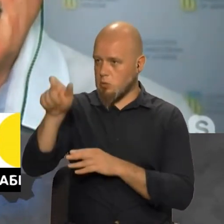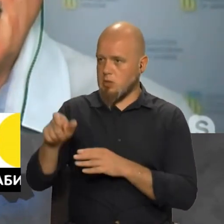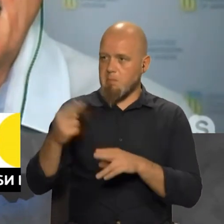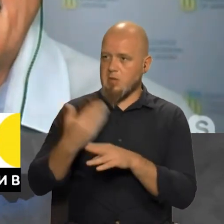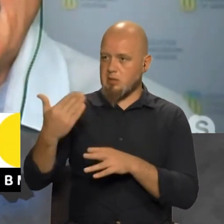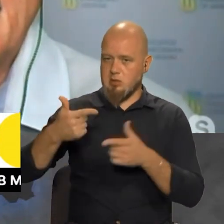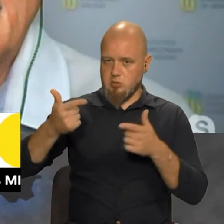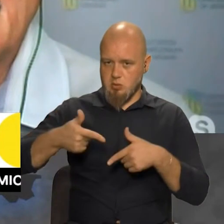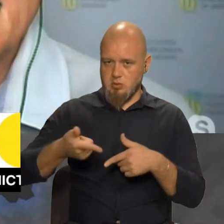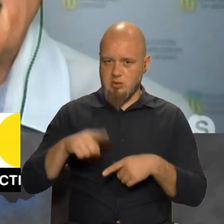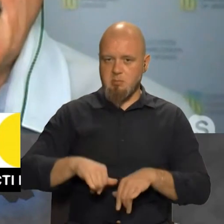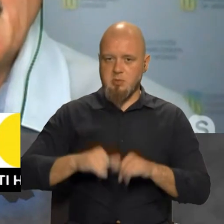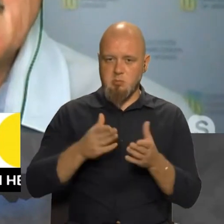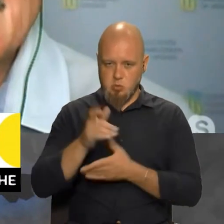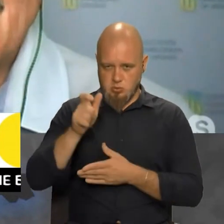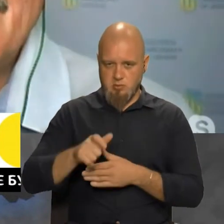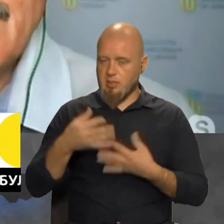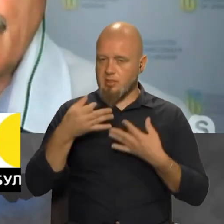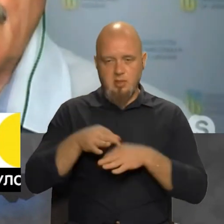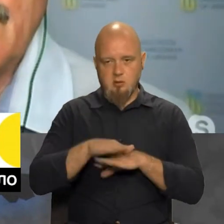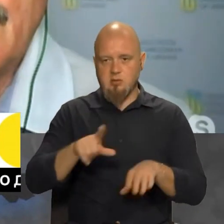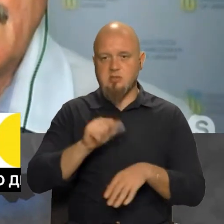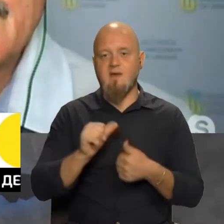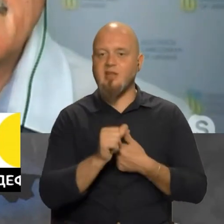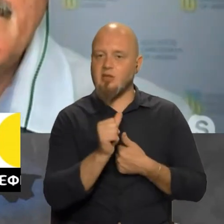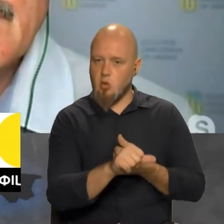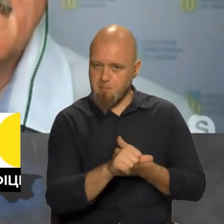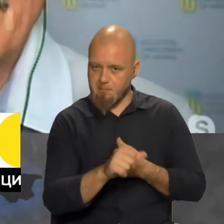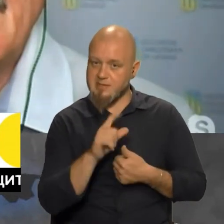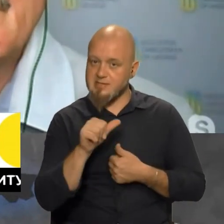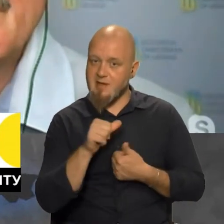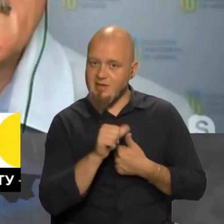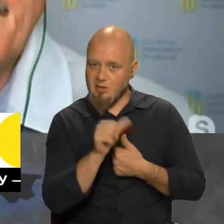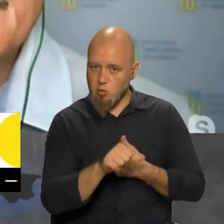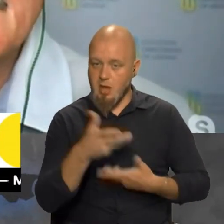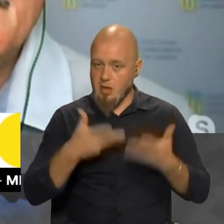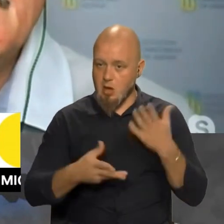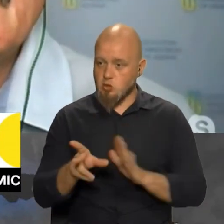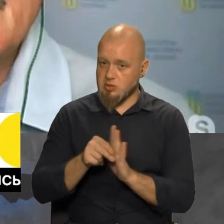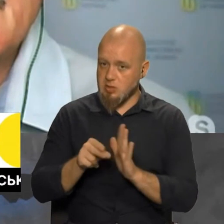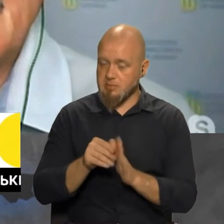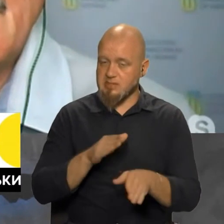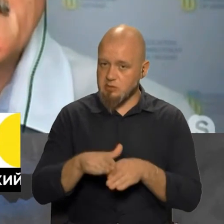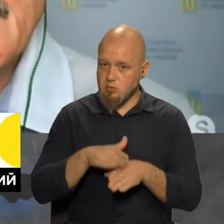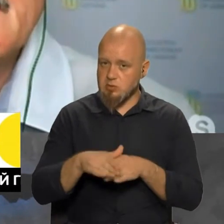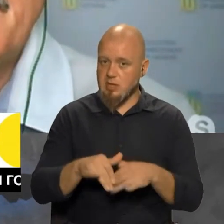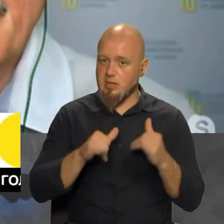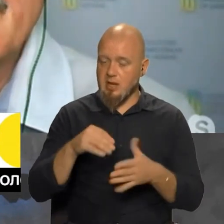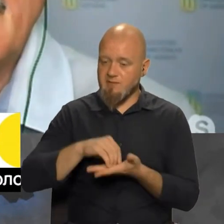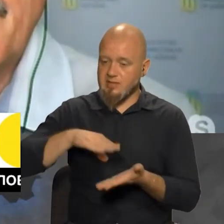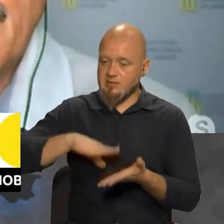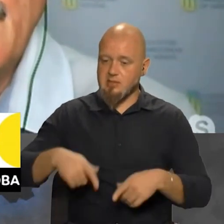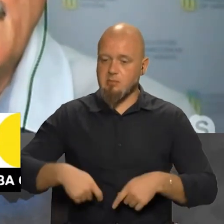більше посадової, не дозволяється за винятком, якщо запис здійснюється для